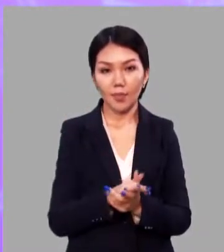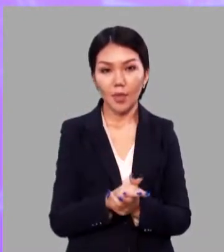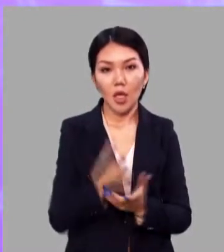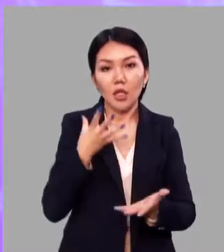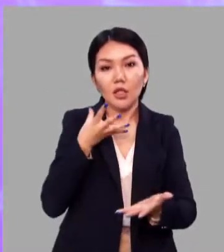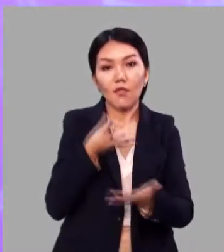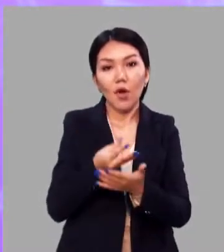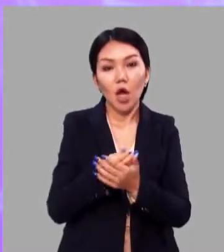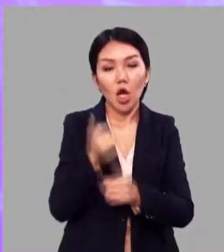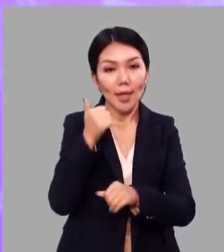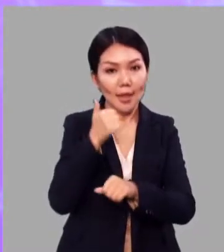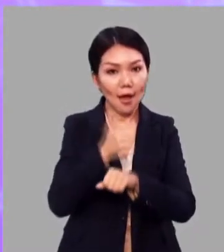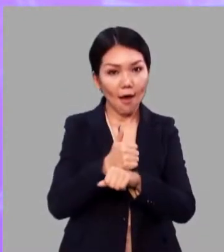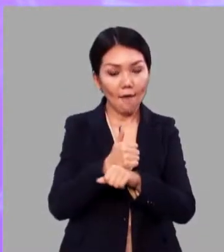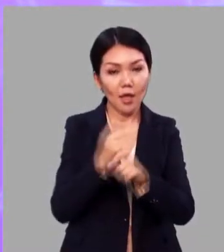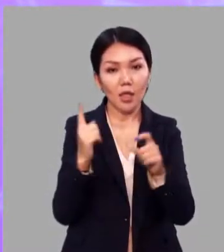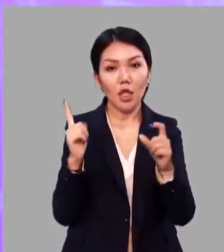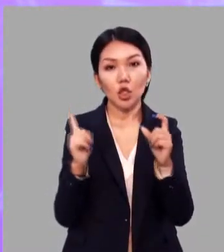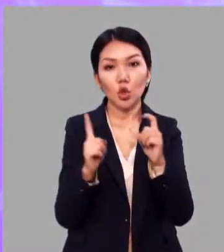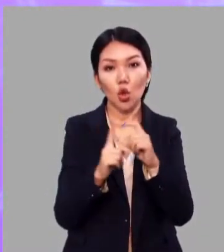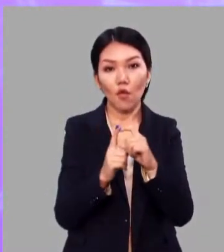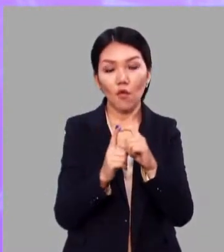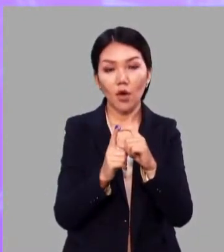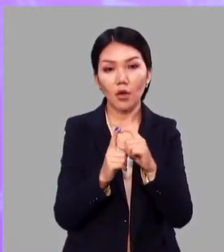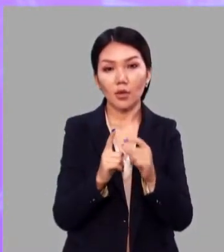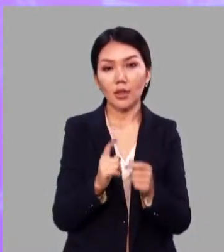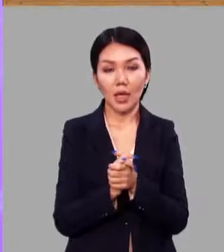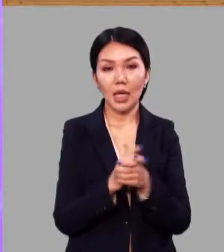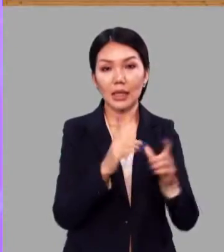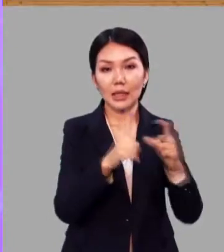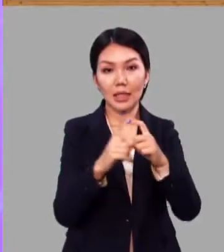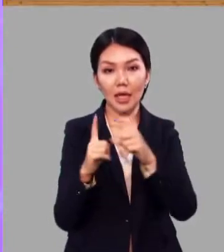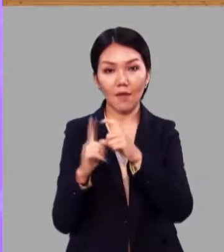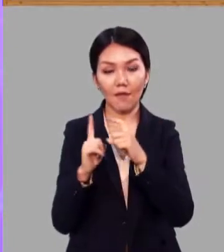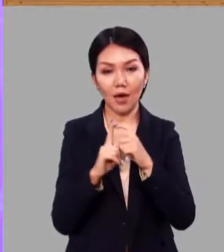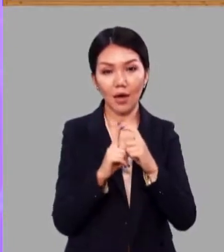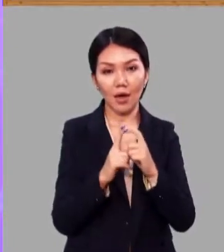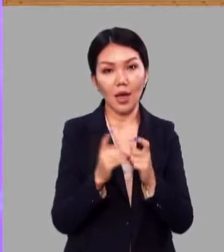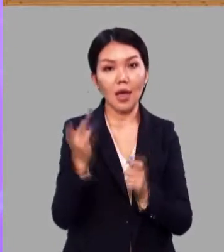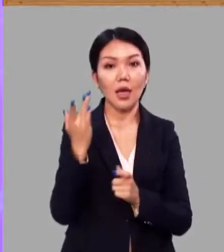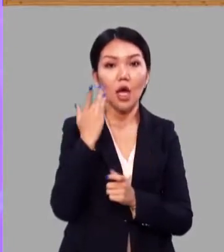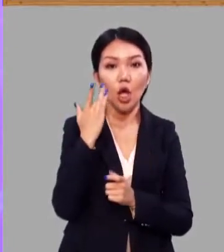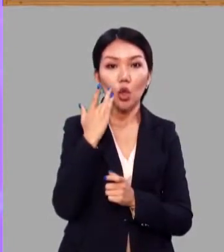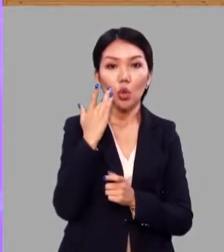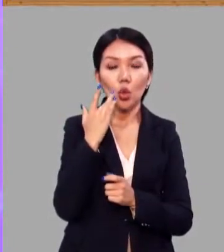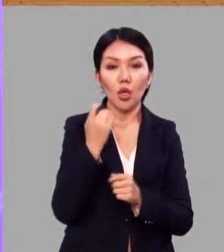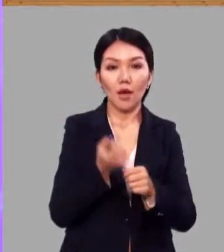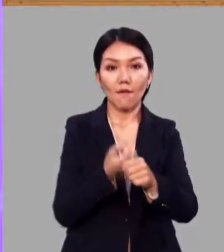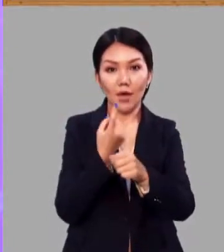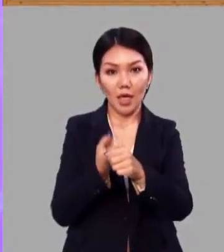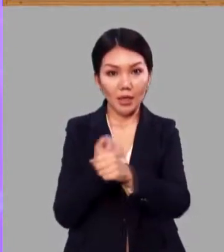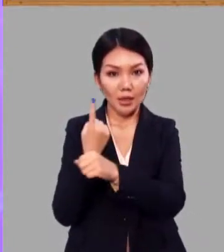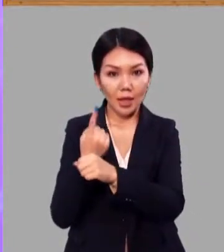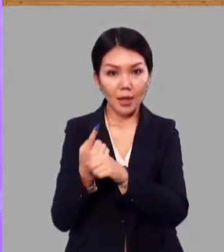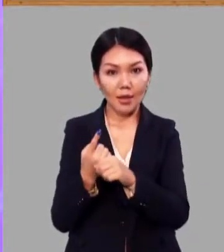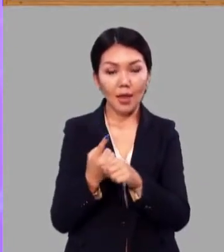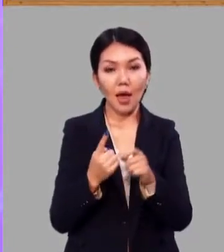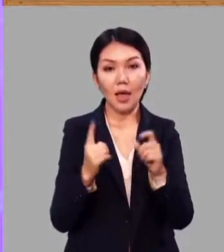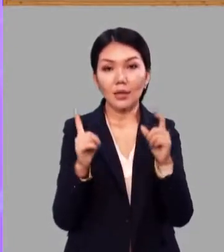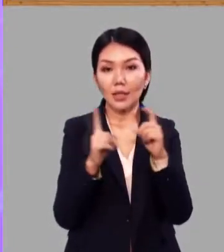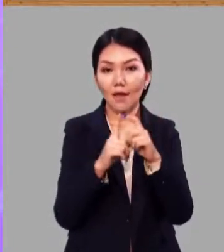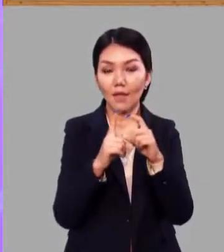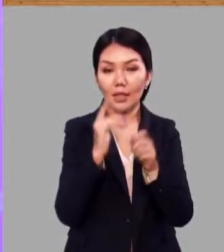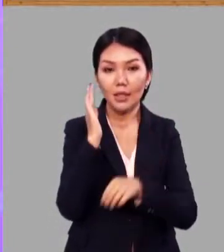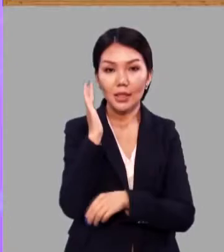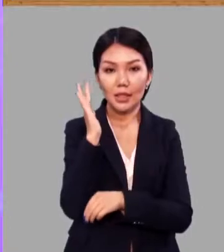своё главное слово. Слова, которые вырастают на словесных